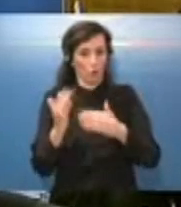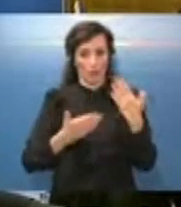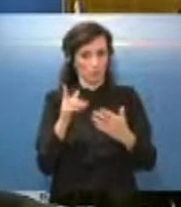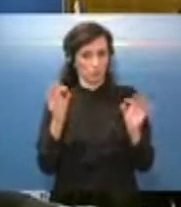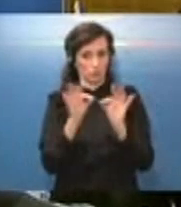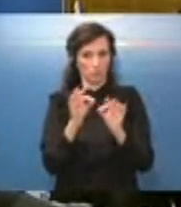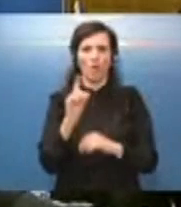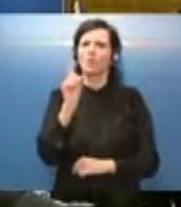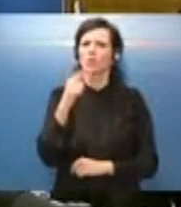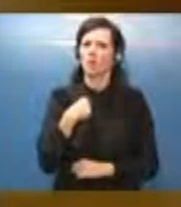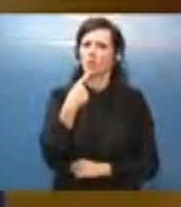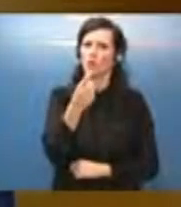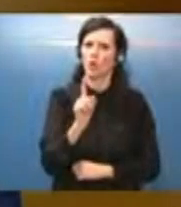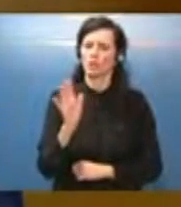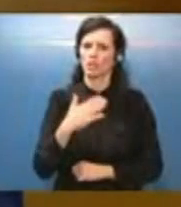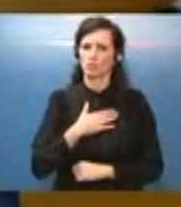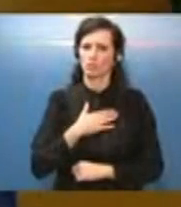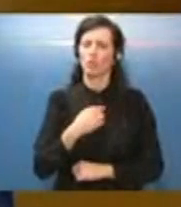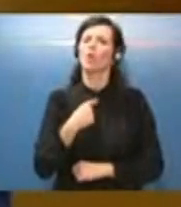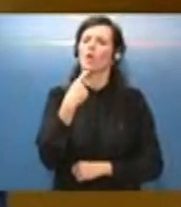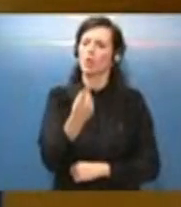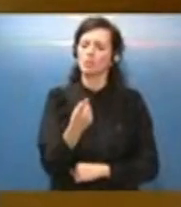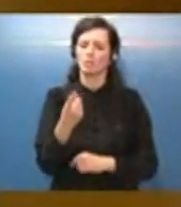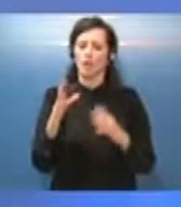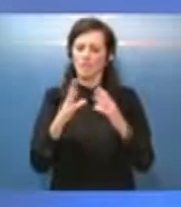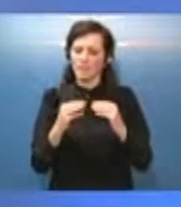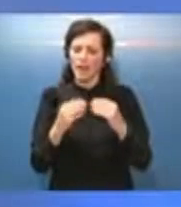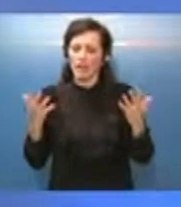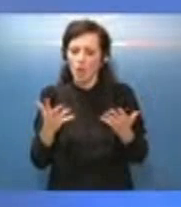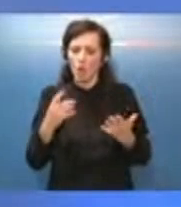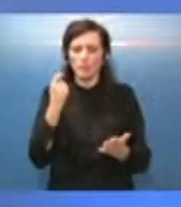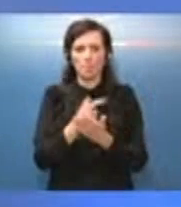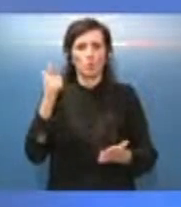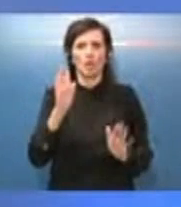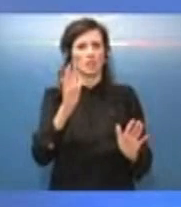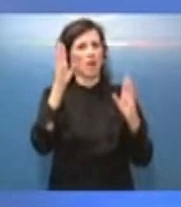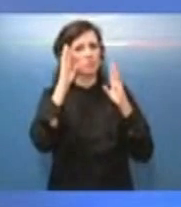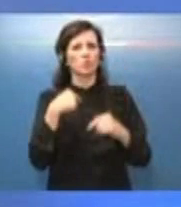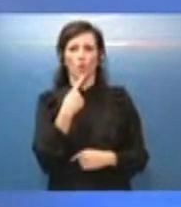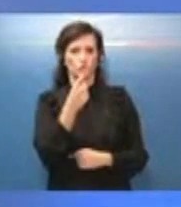questo ho detto semplicemente cosa occorrerebbe fare attenzione non mi faccia dire cose che non ho no no no